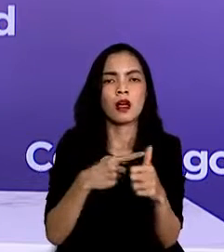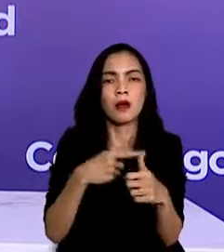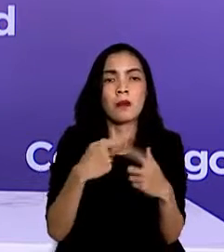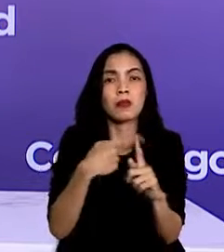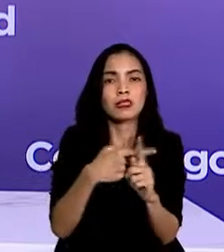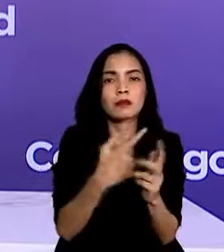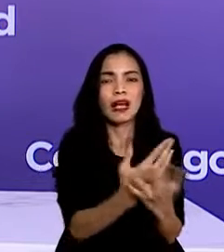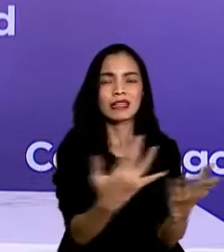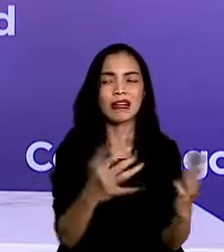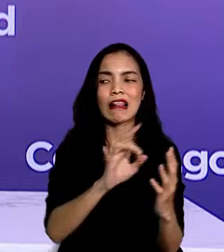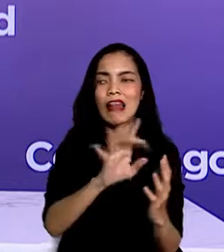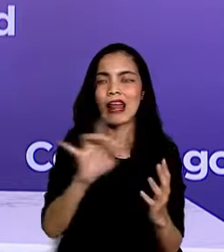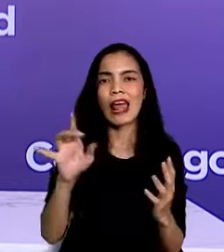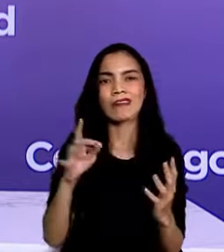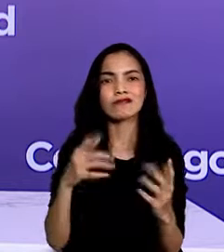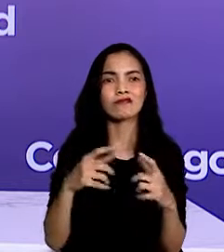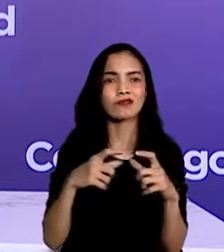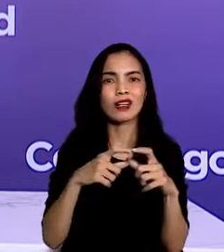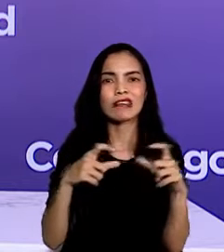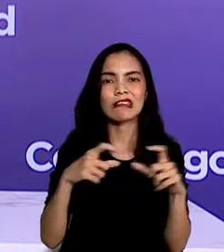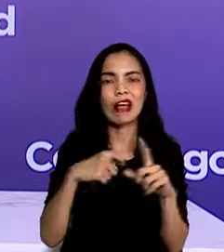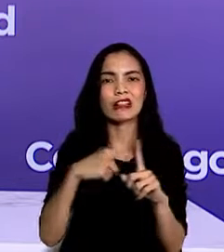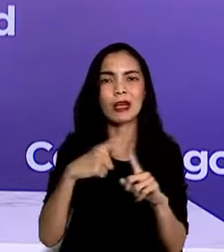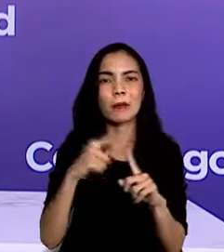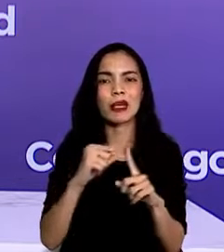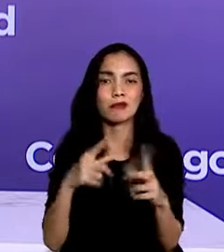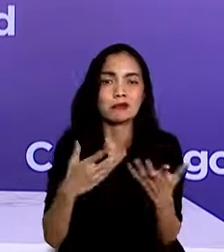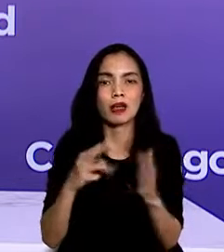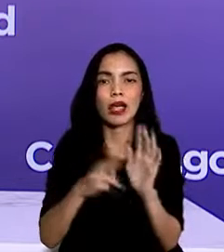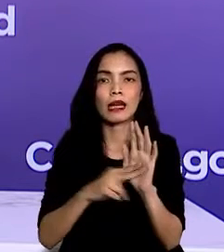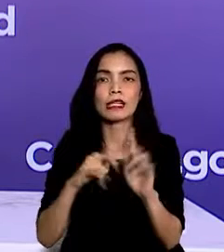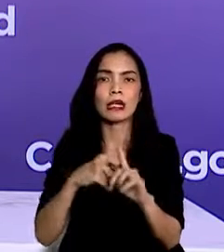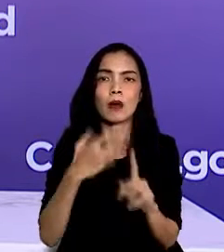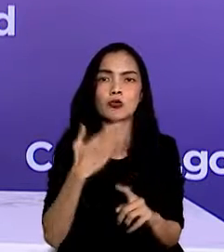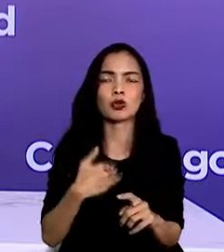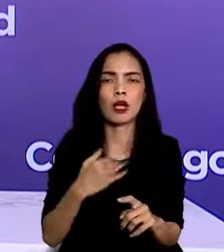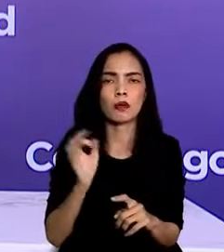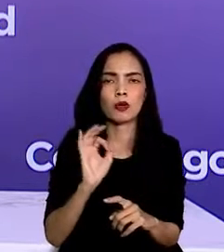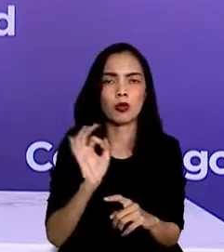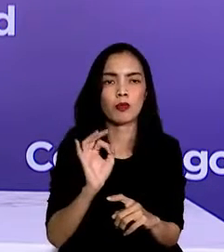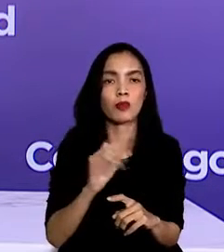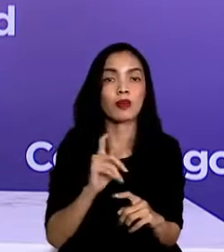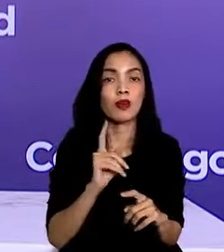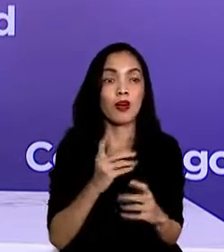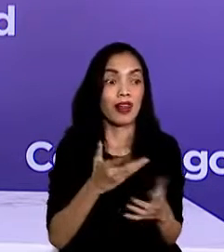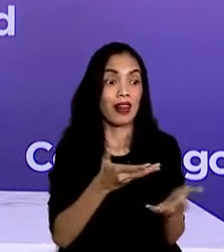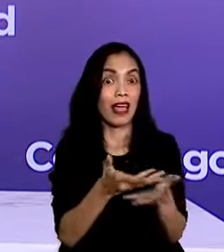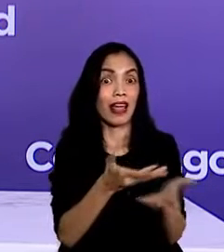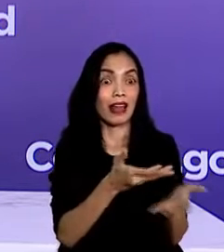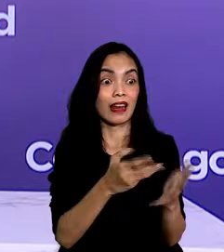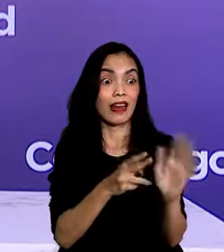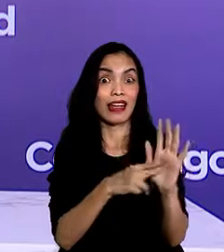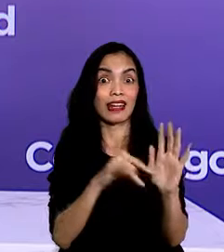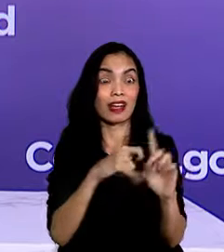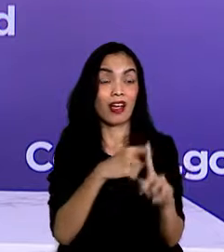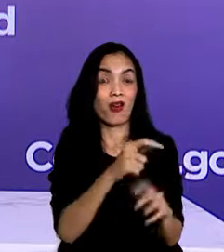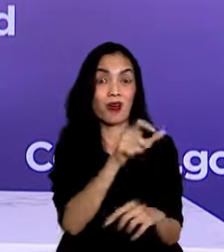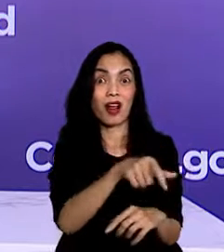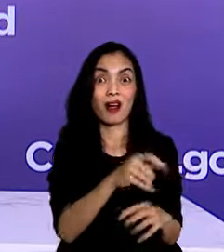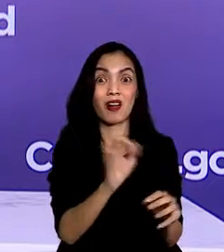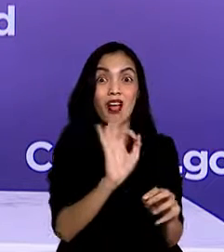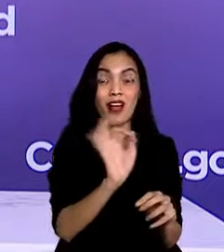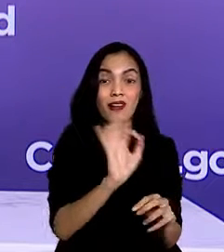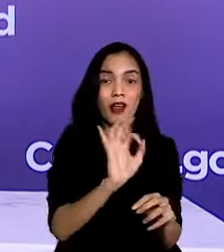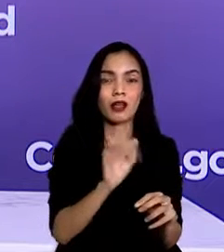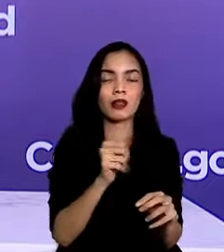NIK Pelayanan vaksinasi COVID-19 bagi masyarakat yang belum memiliki NIK dapat dilakukan bersama